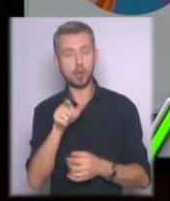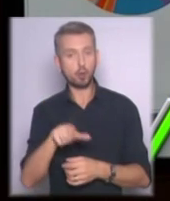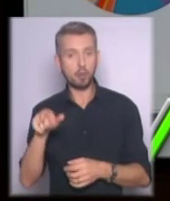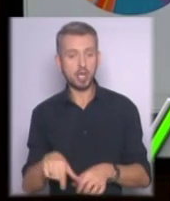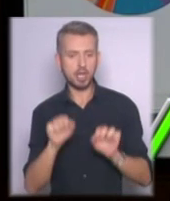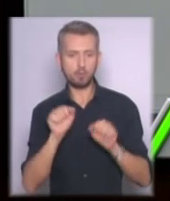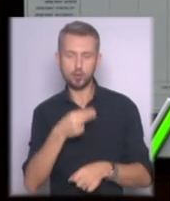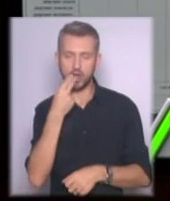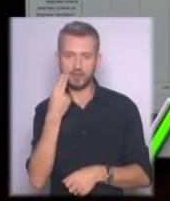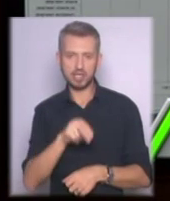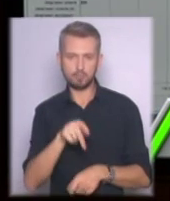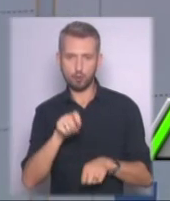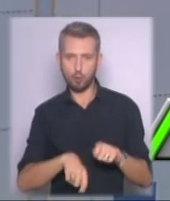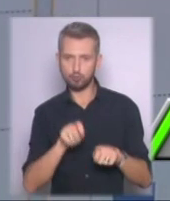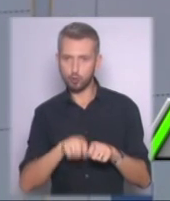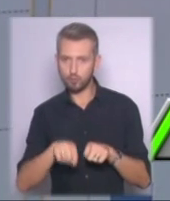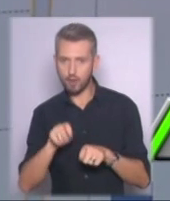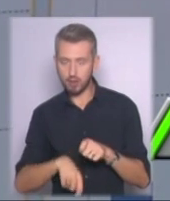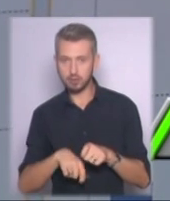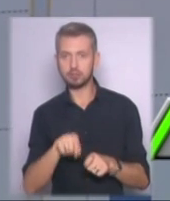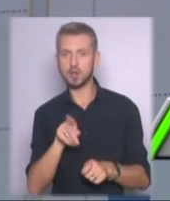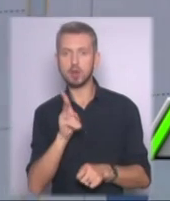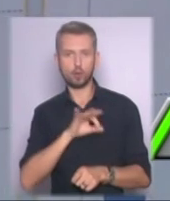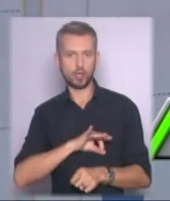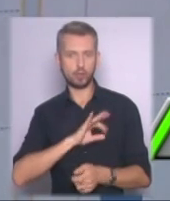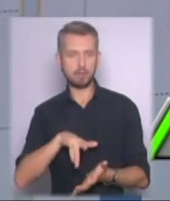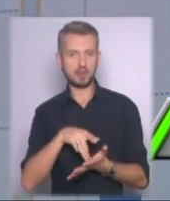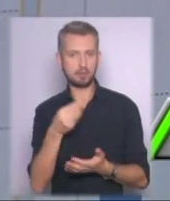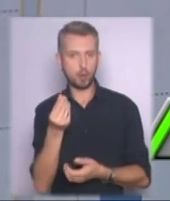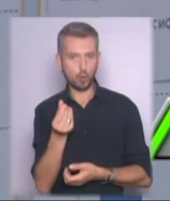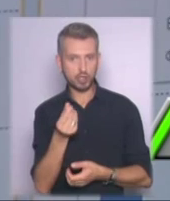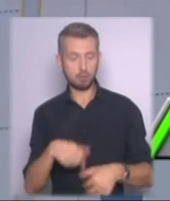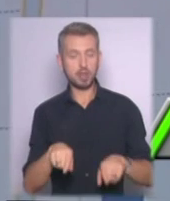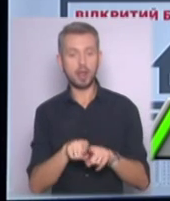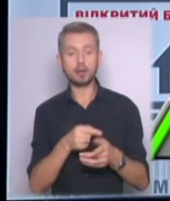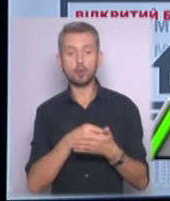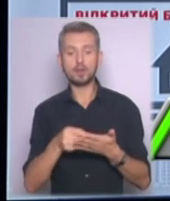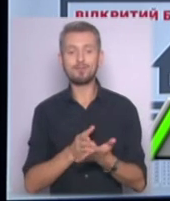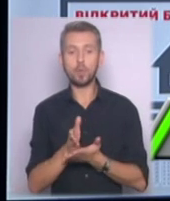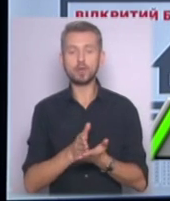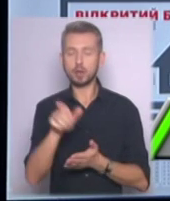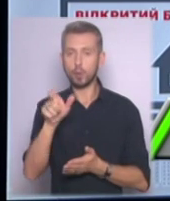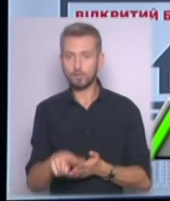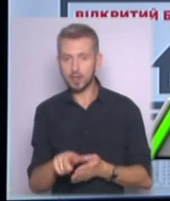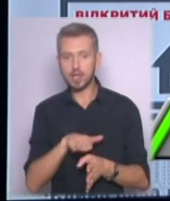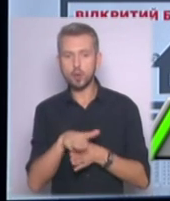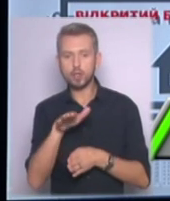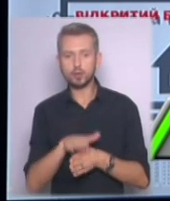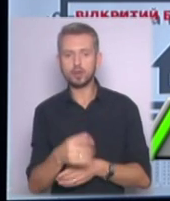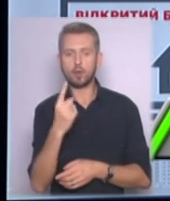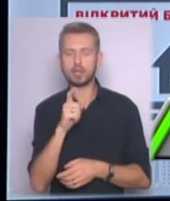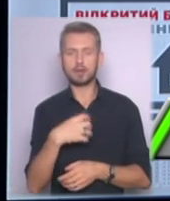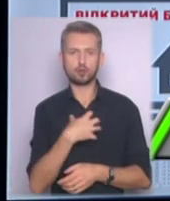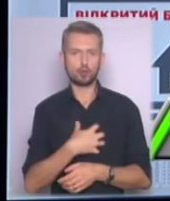можуть ефективно контролювати розпорядників міських коштів. Таким чином, наголосив посадовець, реалізується одне з ключових